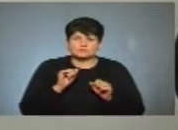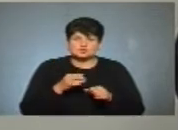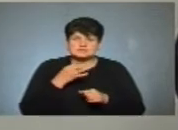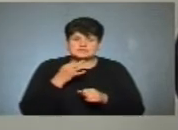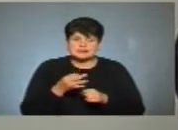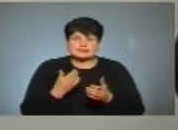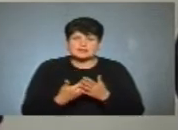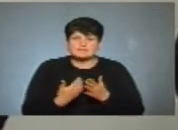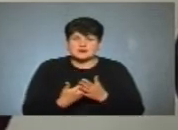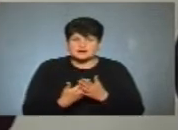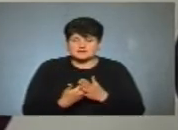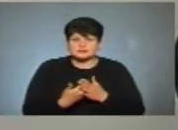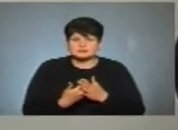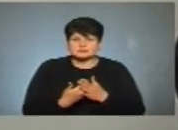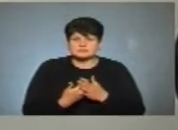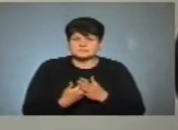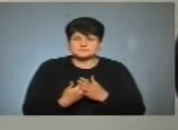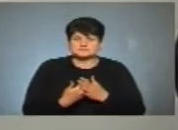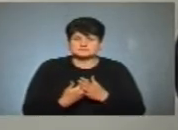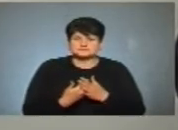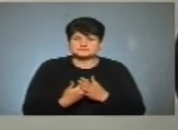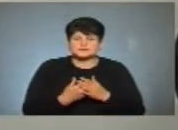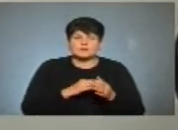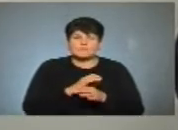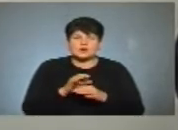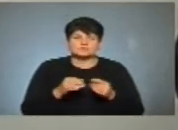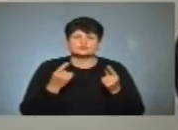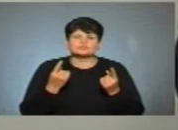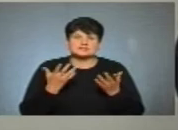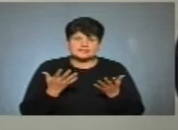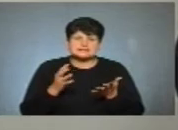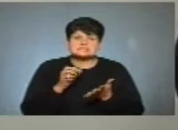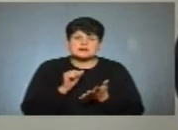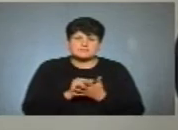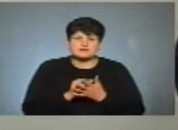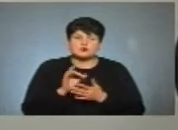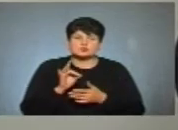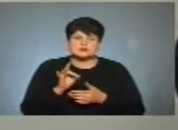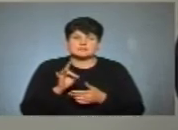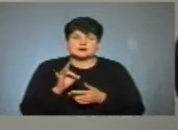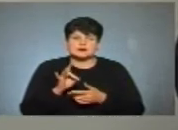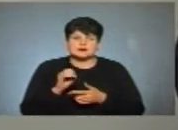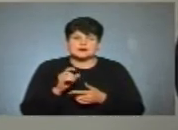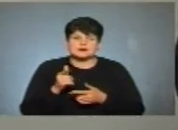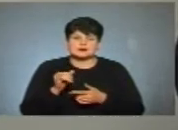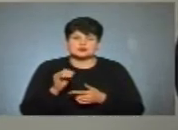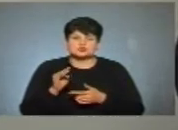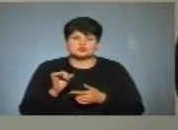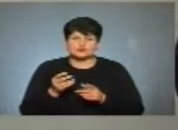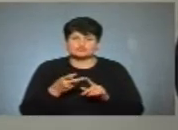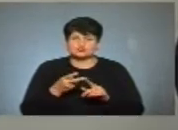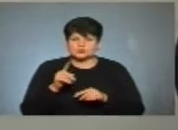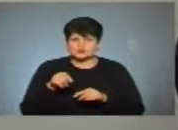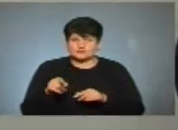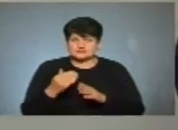прикладі, навіть того самого проєкту великого, яким займався Рустам Ергішов, другий номер нашому списку.